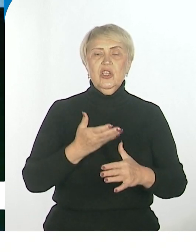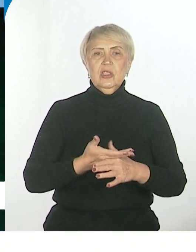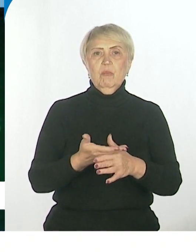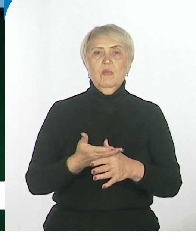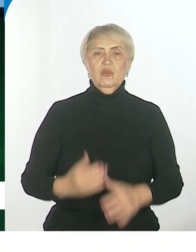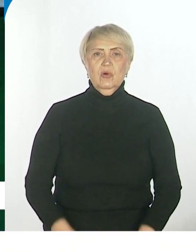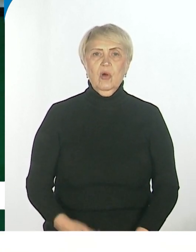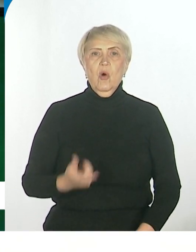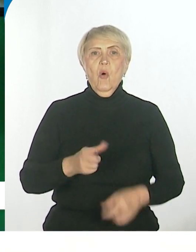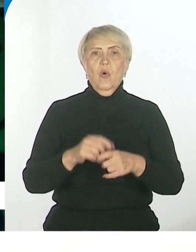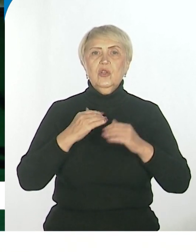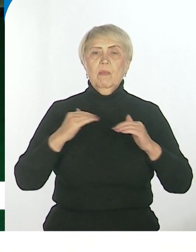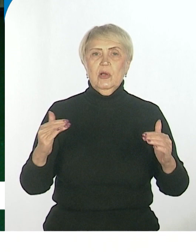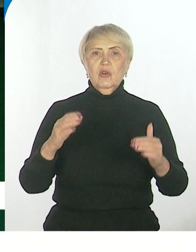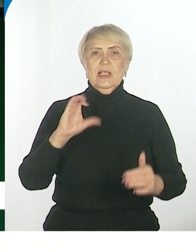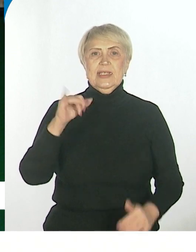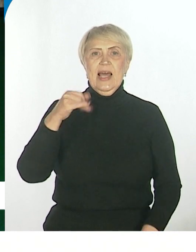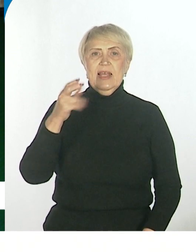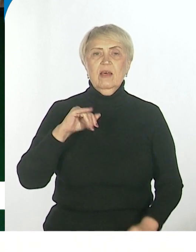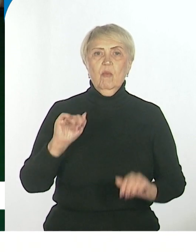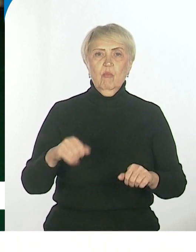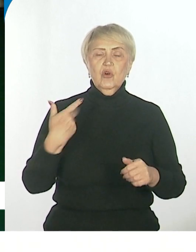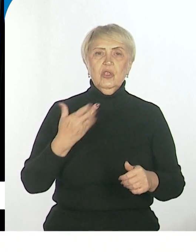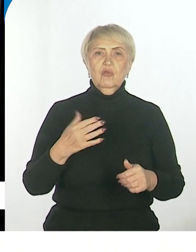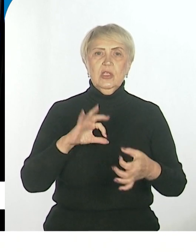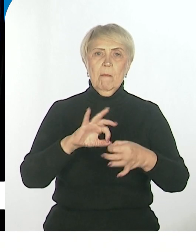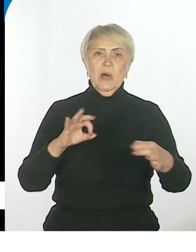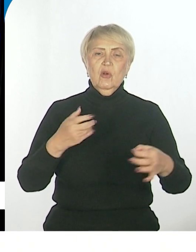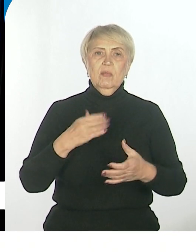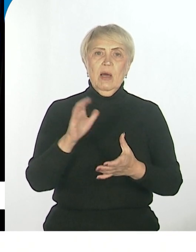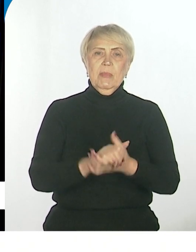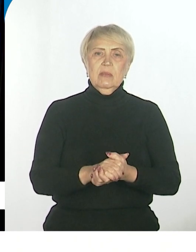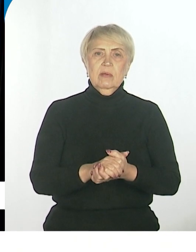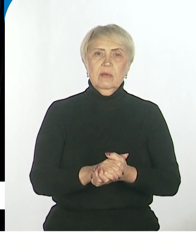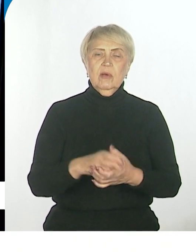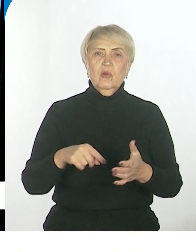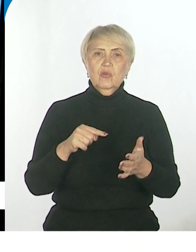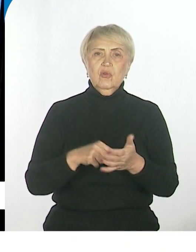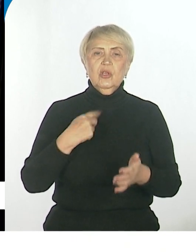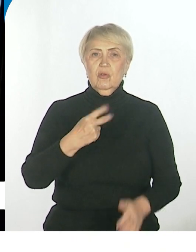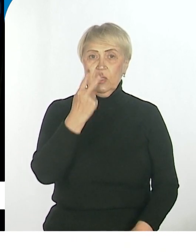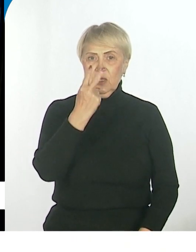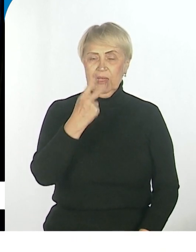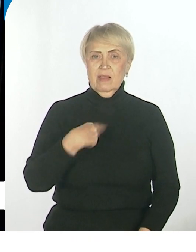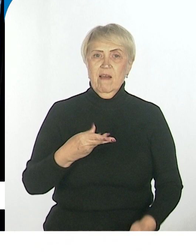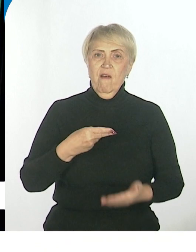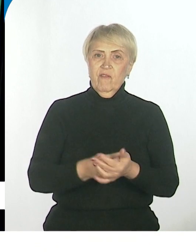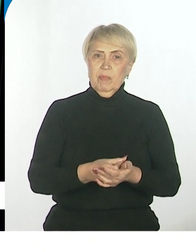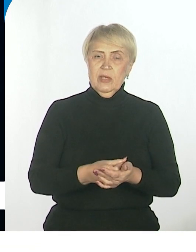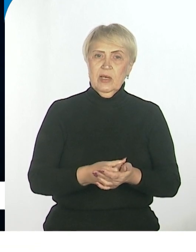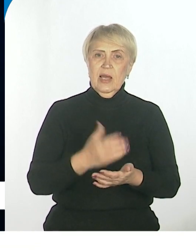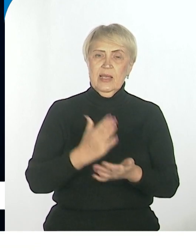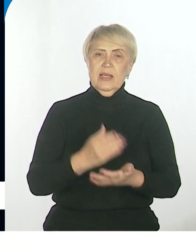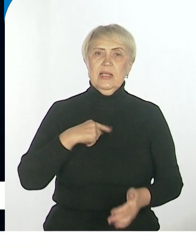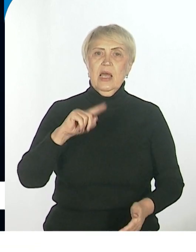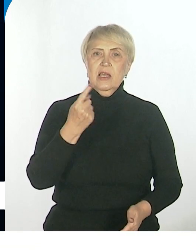очень огромные. Вот на сайте можно подробно ознакомиться. С точки зрения выплат непосредственно военным, у нас есть и на временные